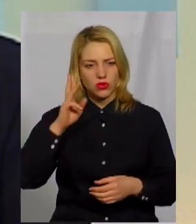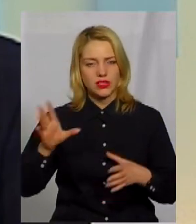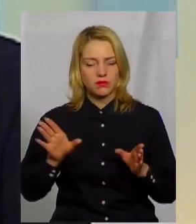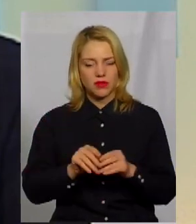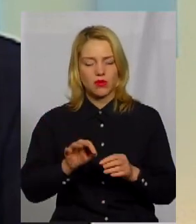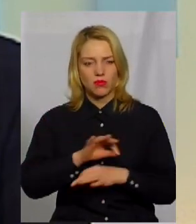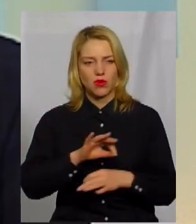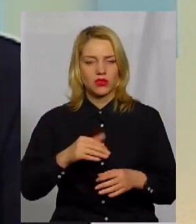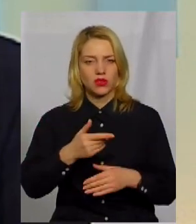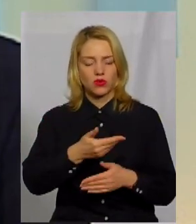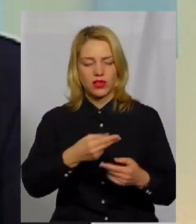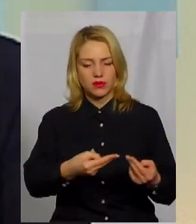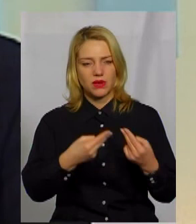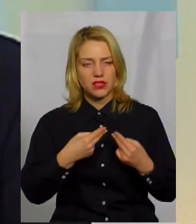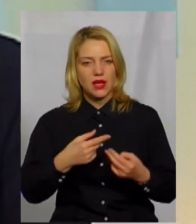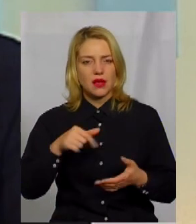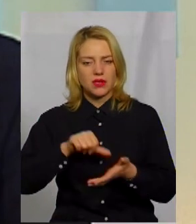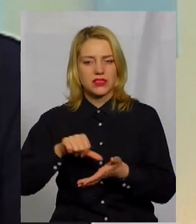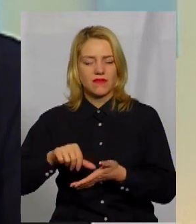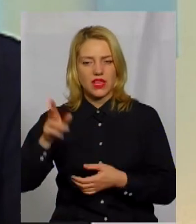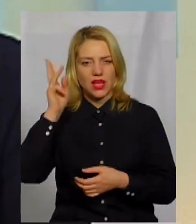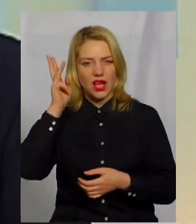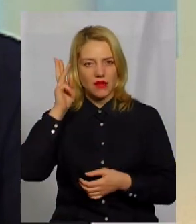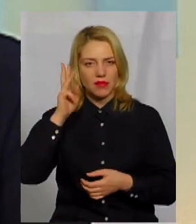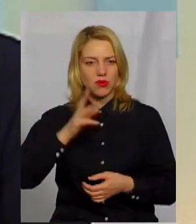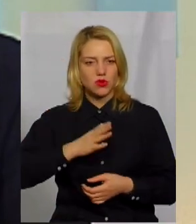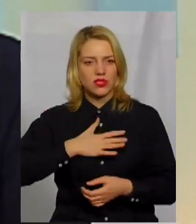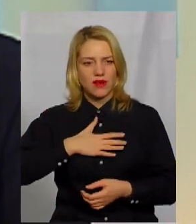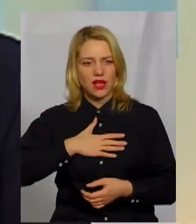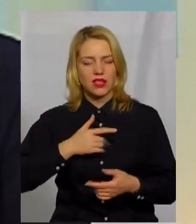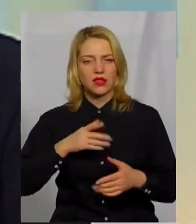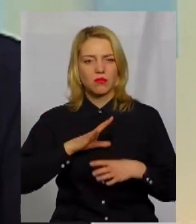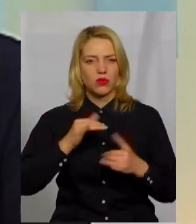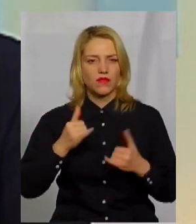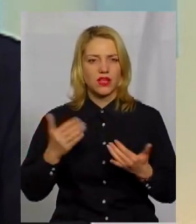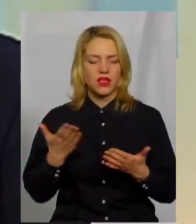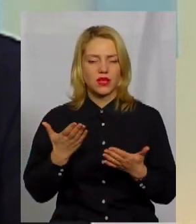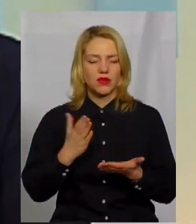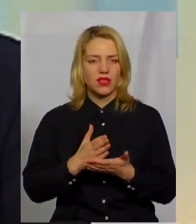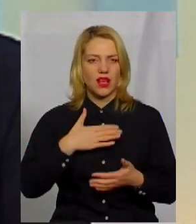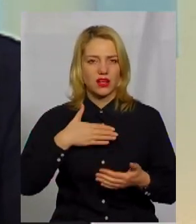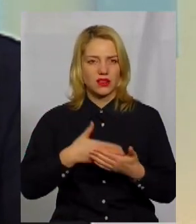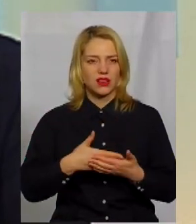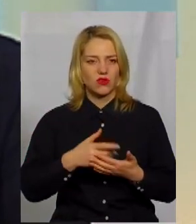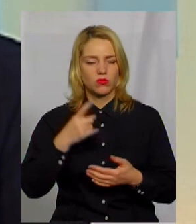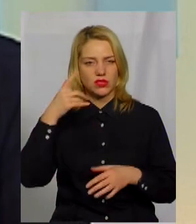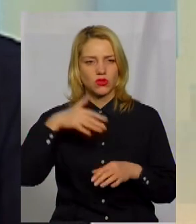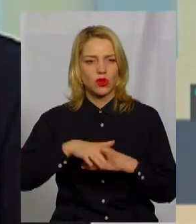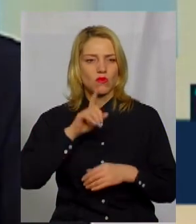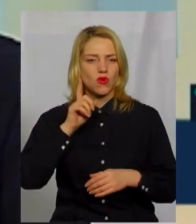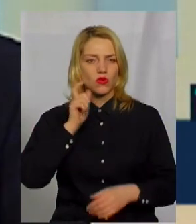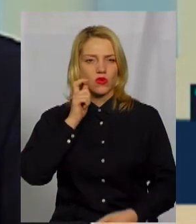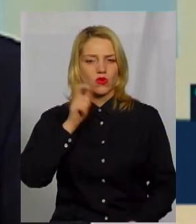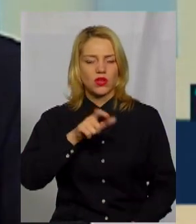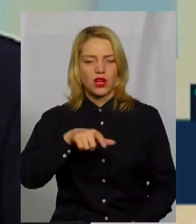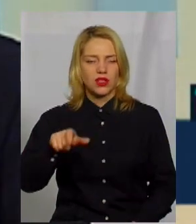до нас приїжджали представники Канадського посольства, вони були вражені тим, наскільки є активною і свідомою молодь